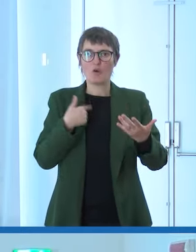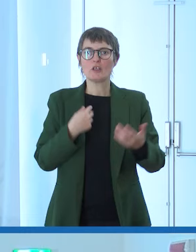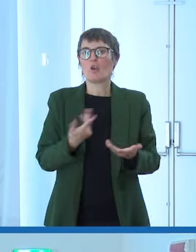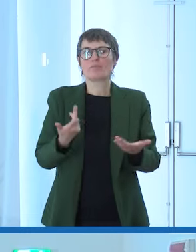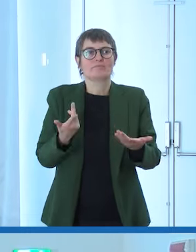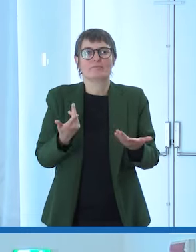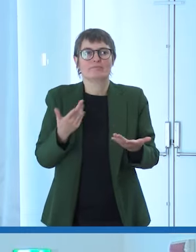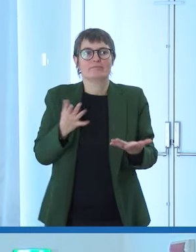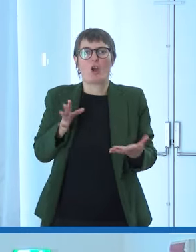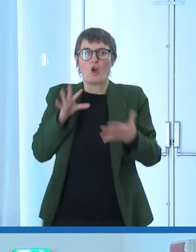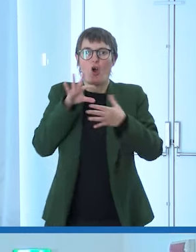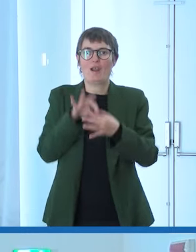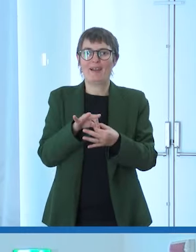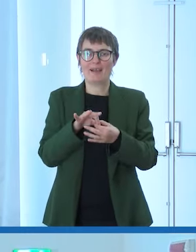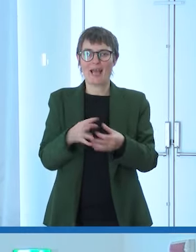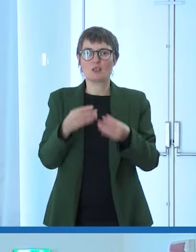totalmente